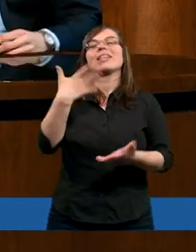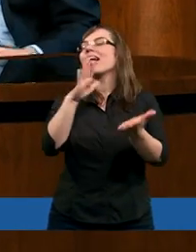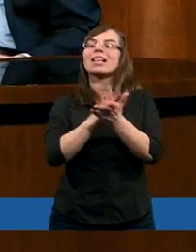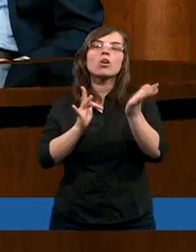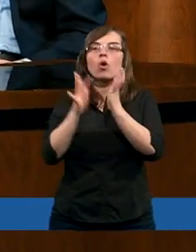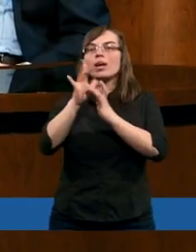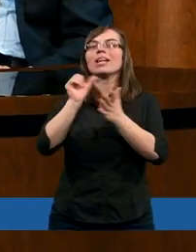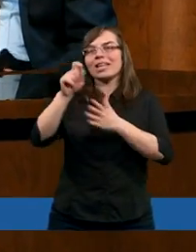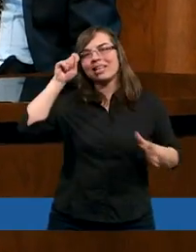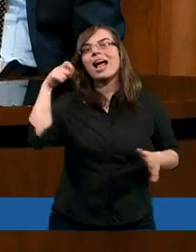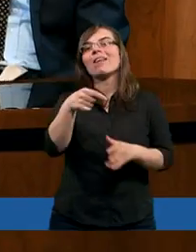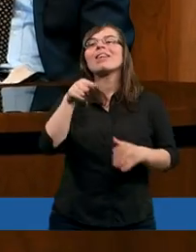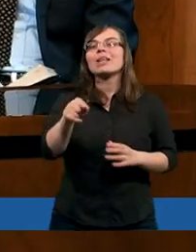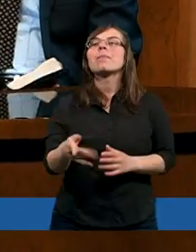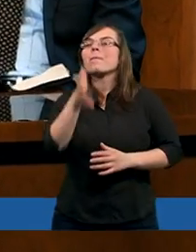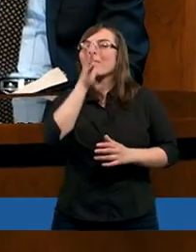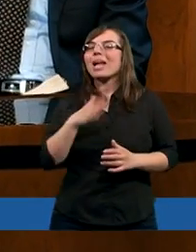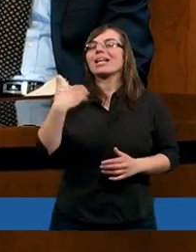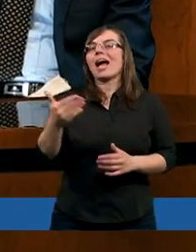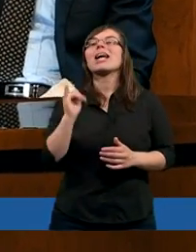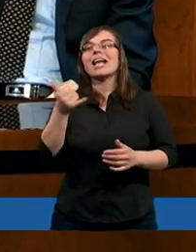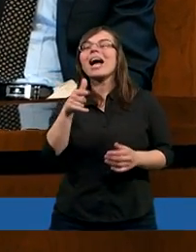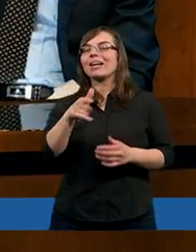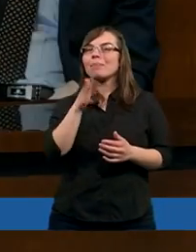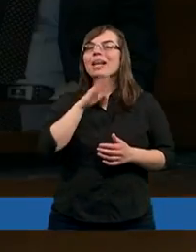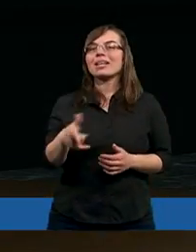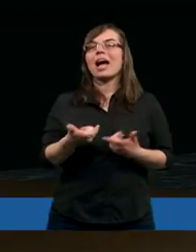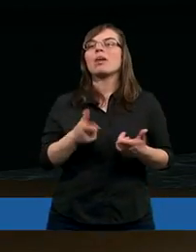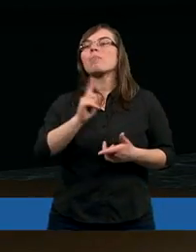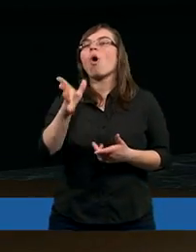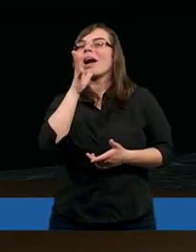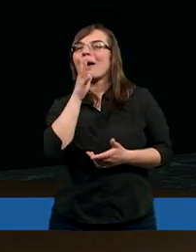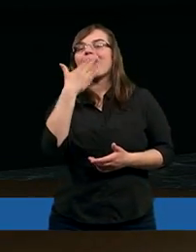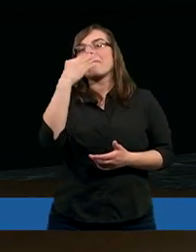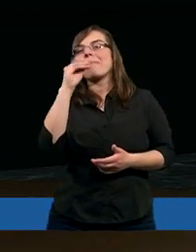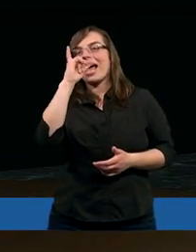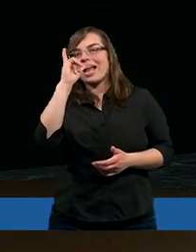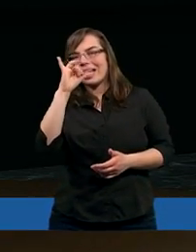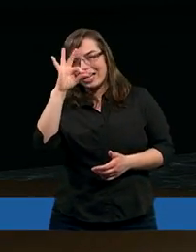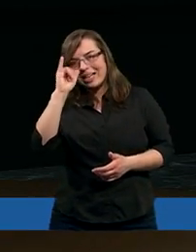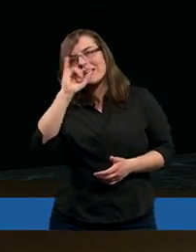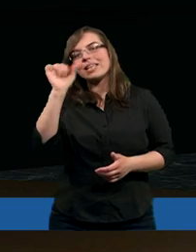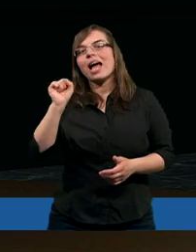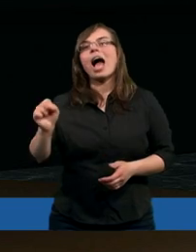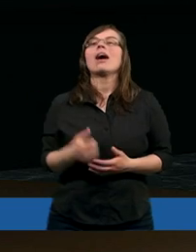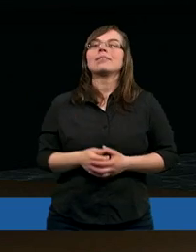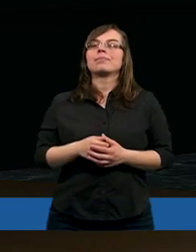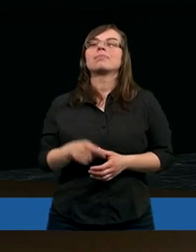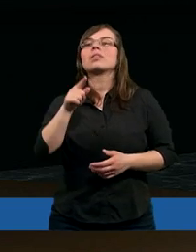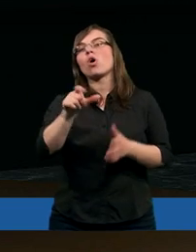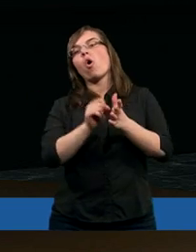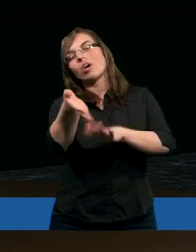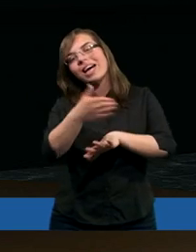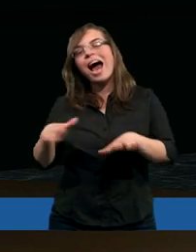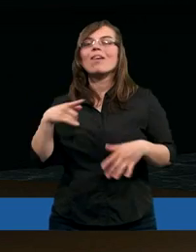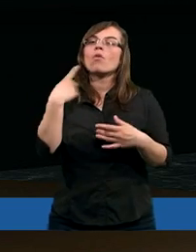to nie tylko Chrystus jest nazwany tym Mesjaszem, Mesija po hebrajsku. Odnosi się to też do królów,